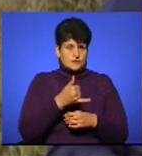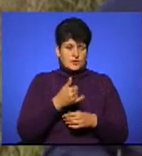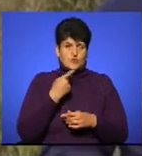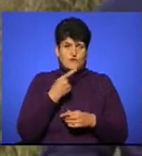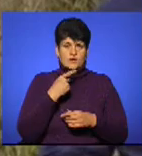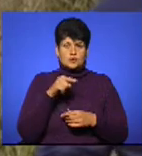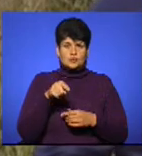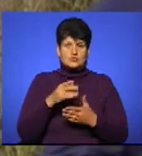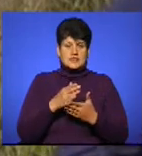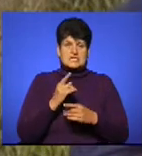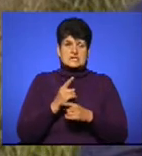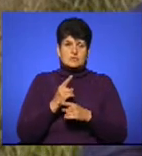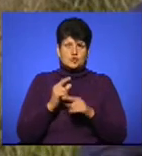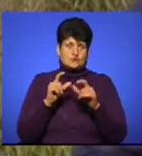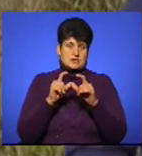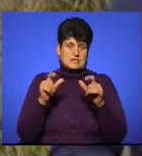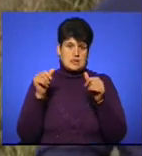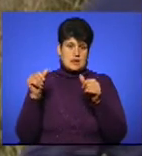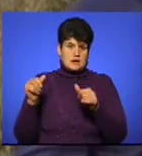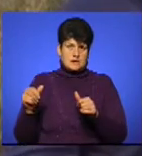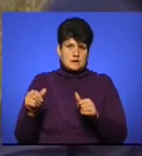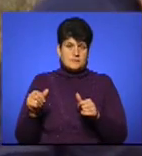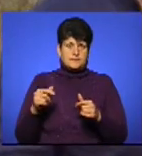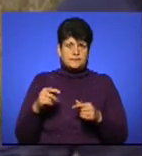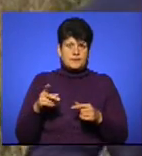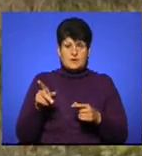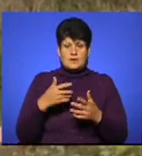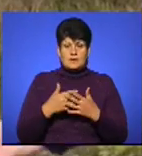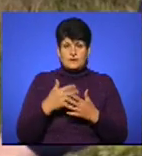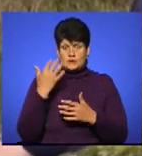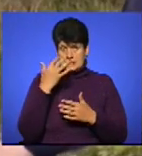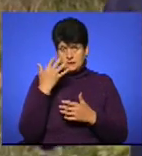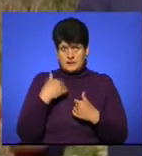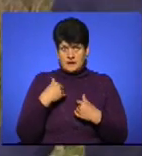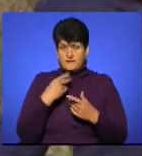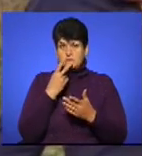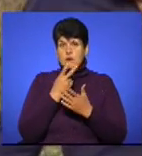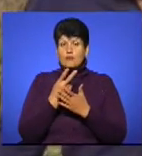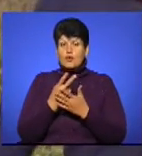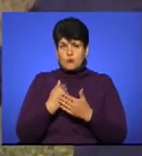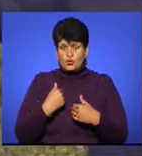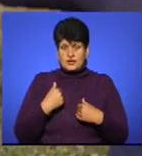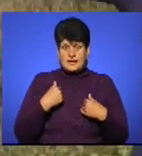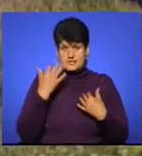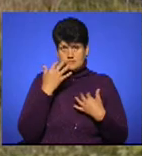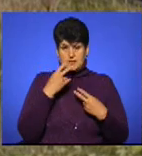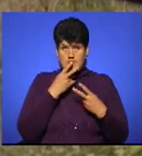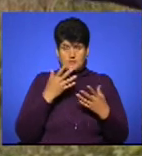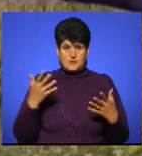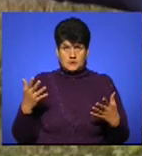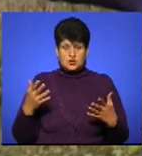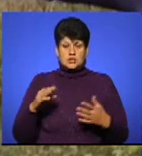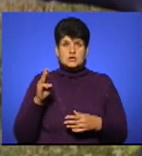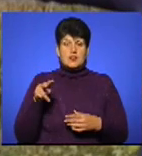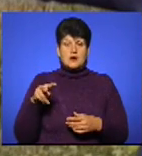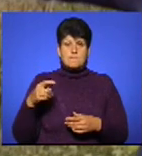говорить, що тут є запрещені знаки везде по периметру, ну він сліпий, наверное, я не знаю. І хай він мені покаже, може я сліпий, я не знаю, шлагбауну, наврив тут,